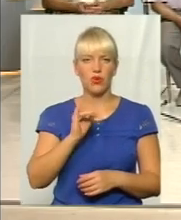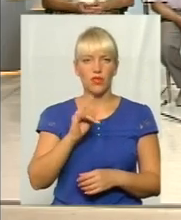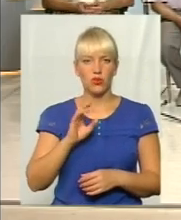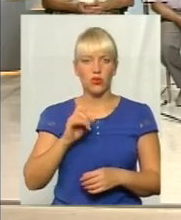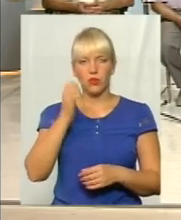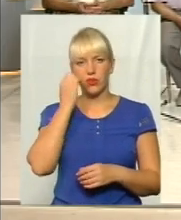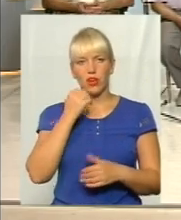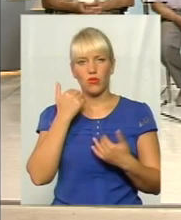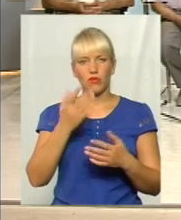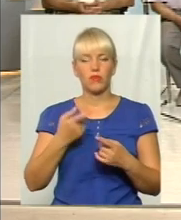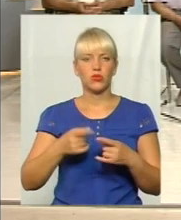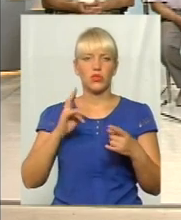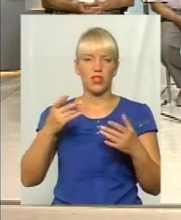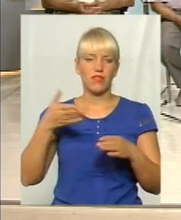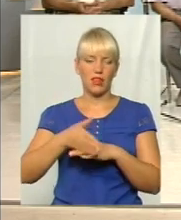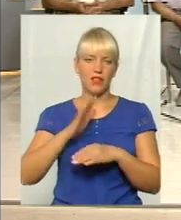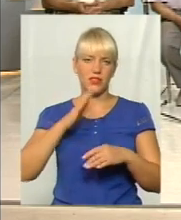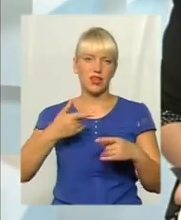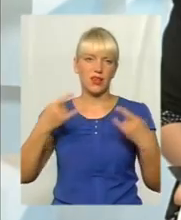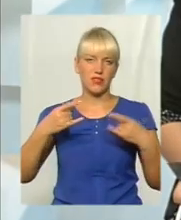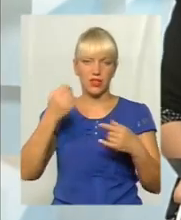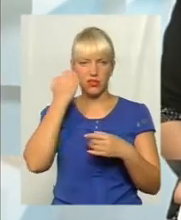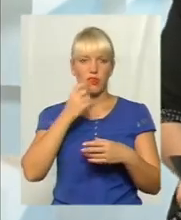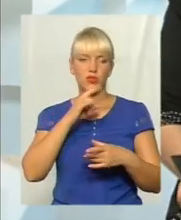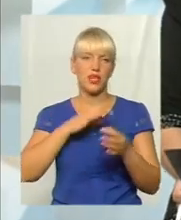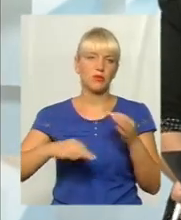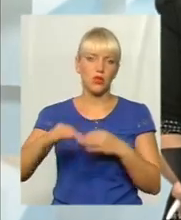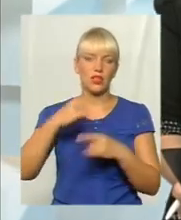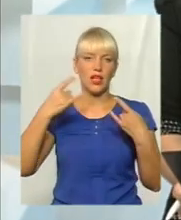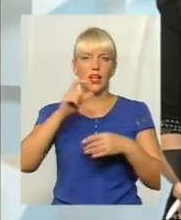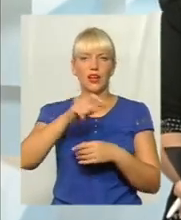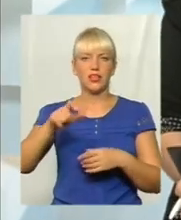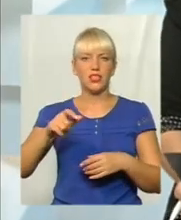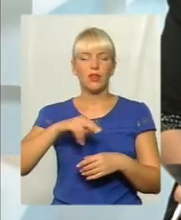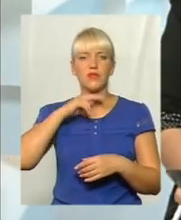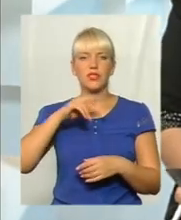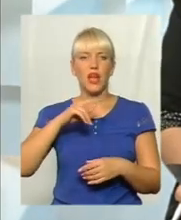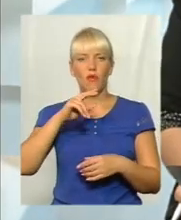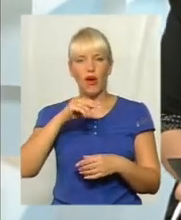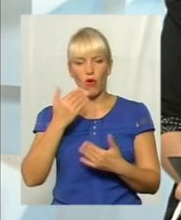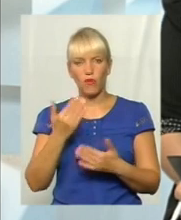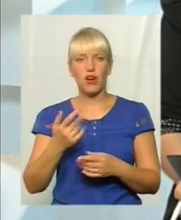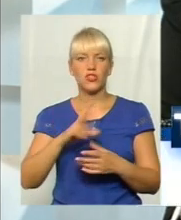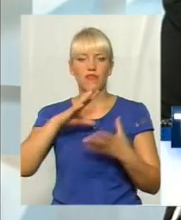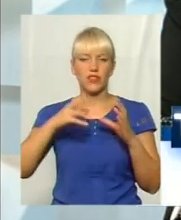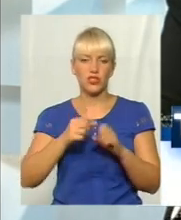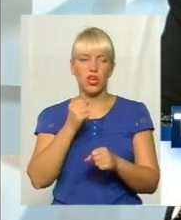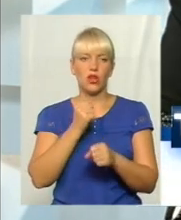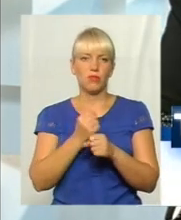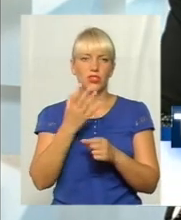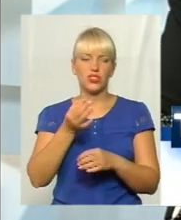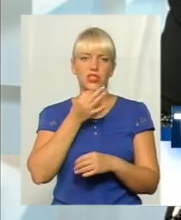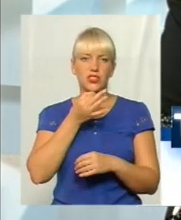завітали до нас в ефір всім гостям сьогодні. Дякую за спілкування, телеглядачам за увагу, але висновки робити ще